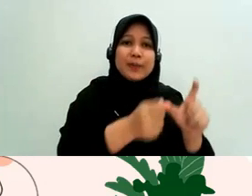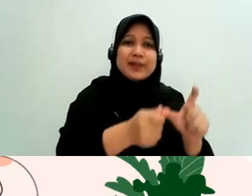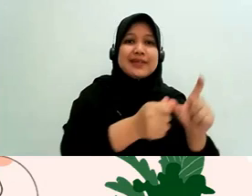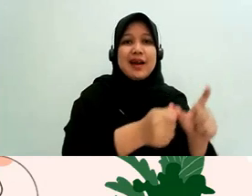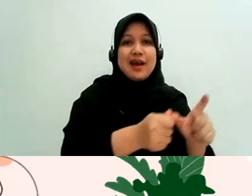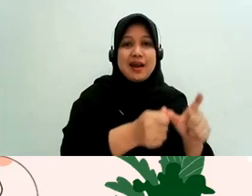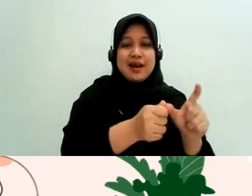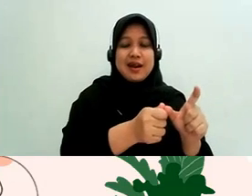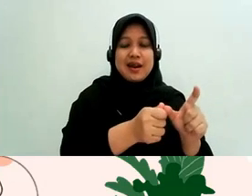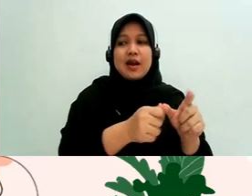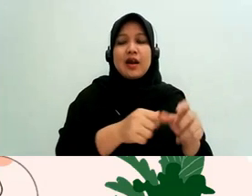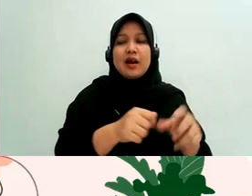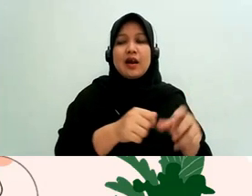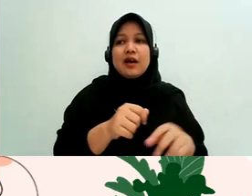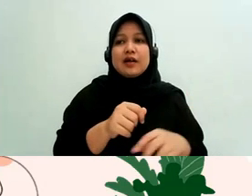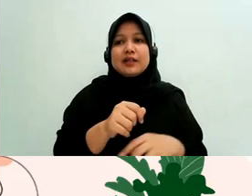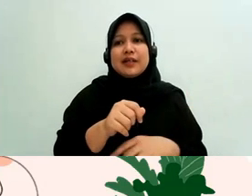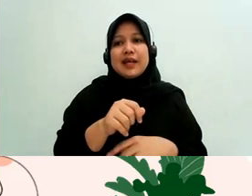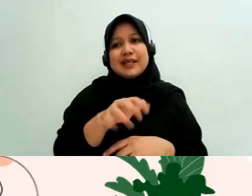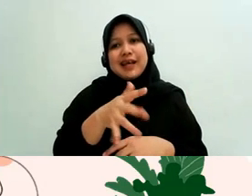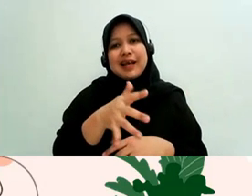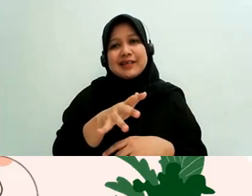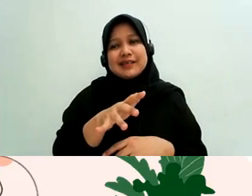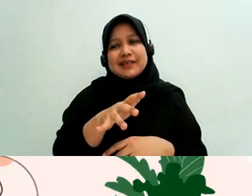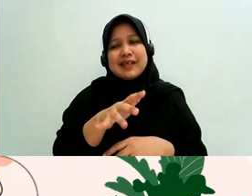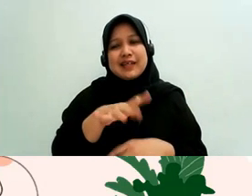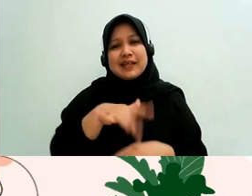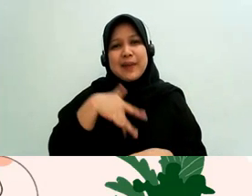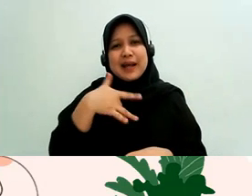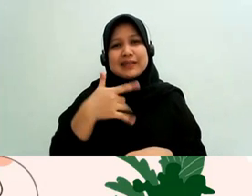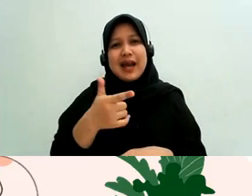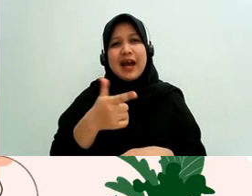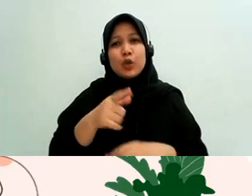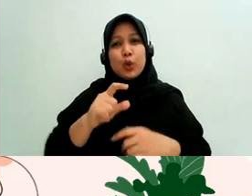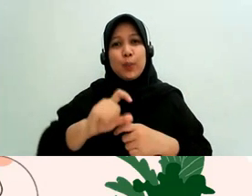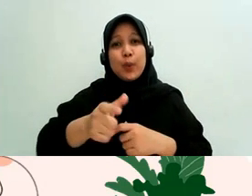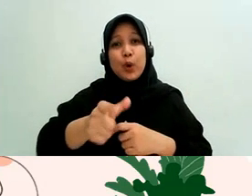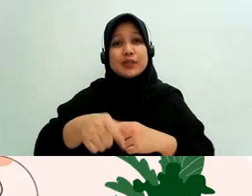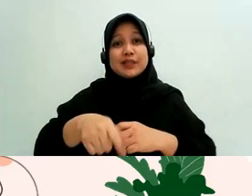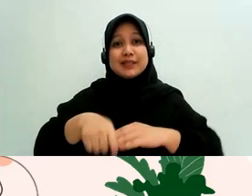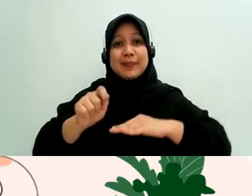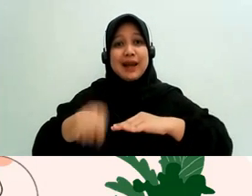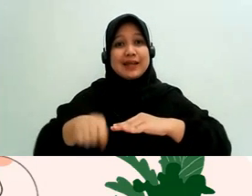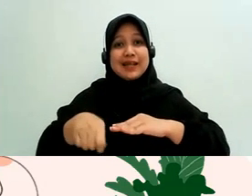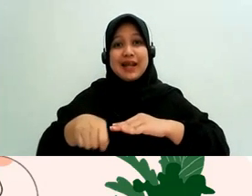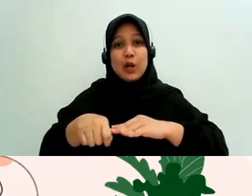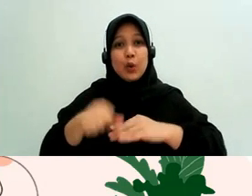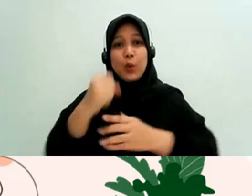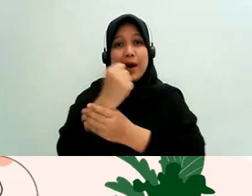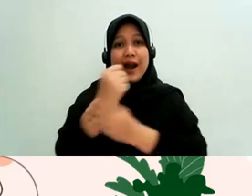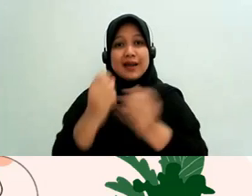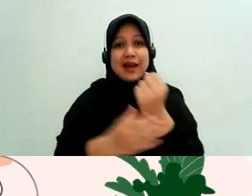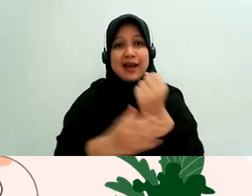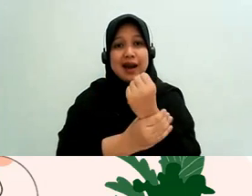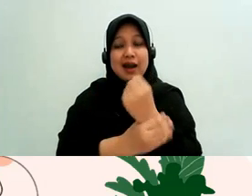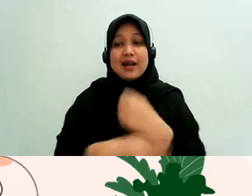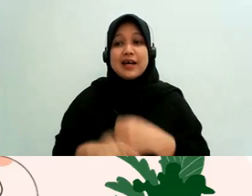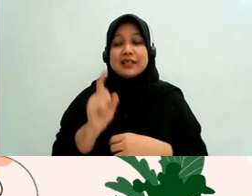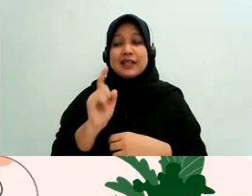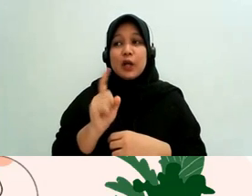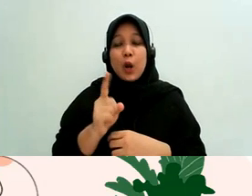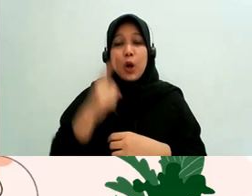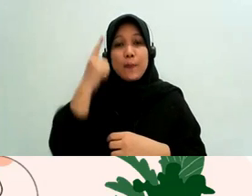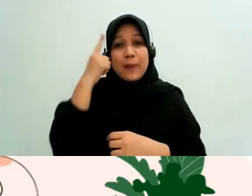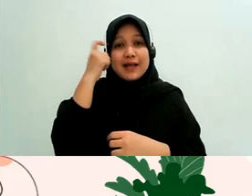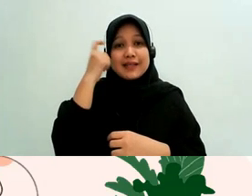kadang sangat berbahaya ya buat proses peradilan jadi kalau kita belajar soal independensi peradilan